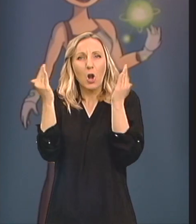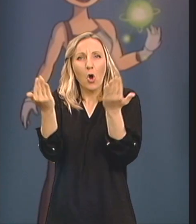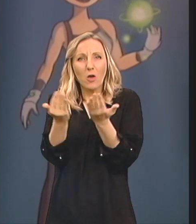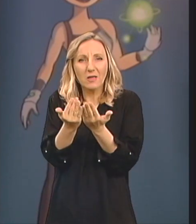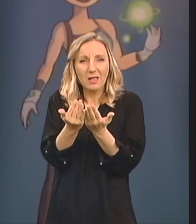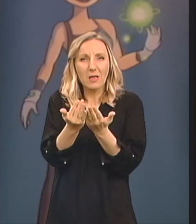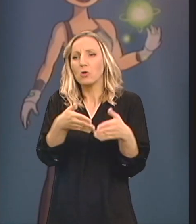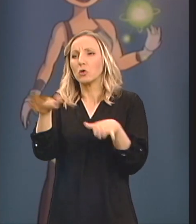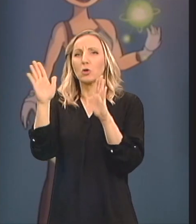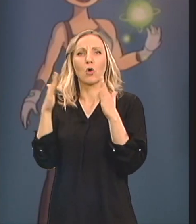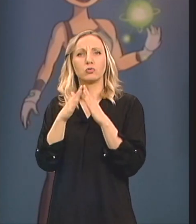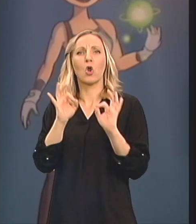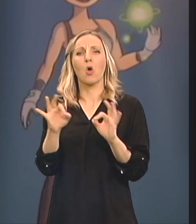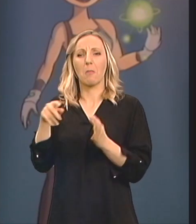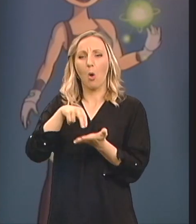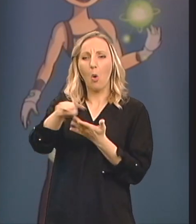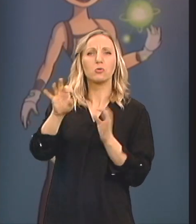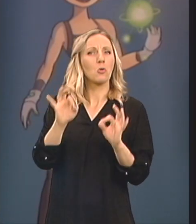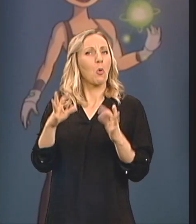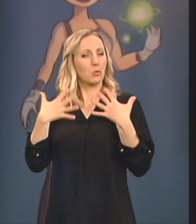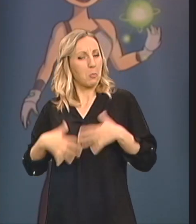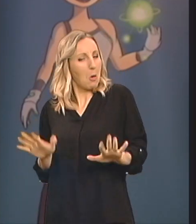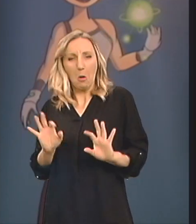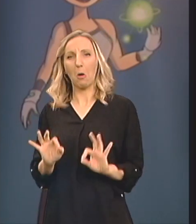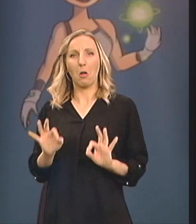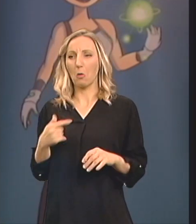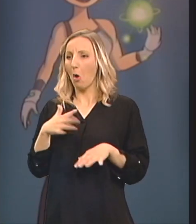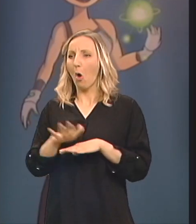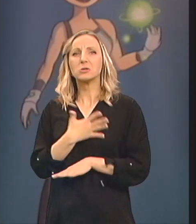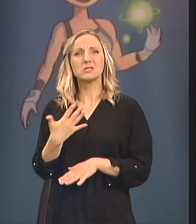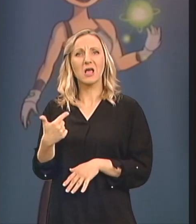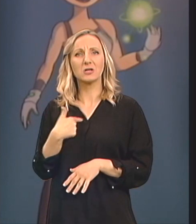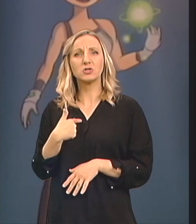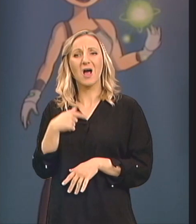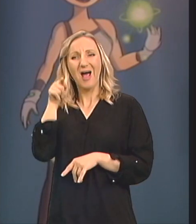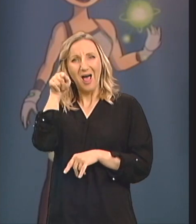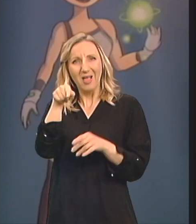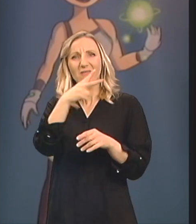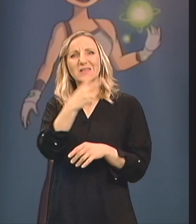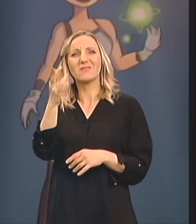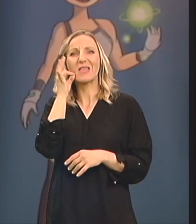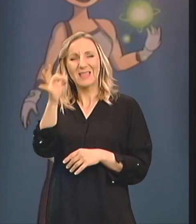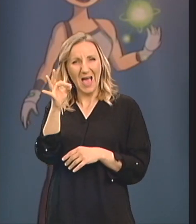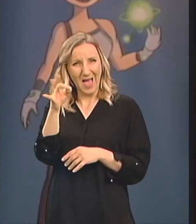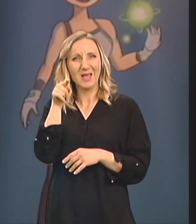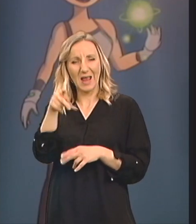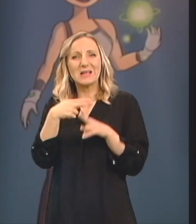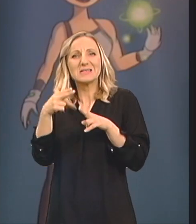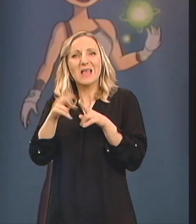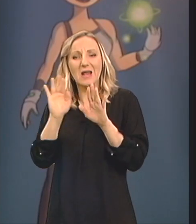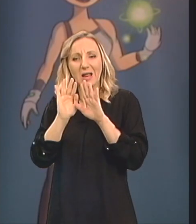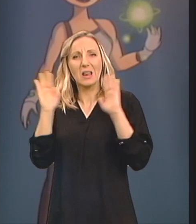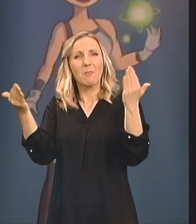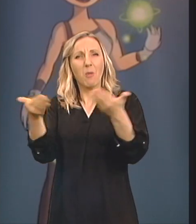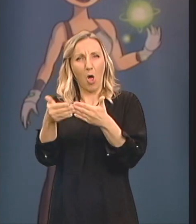normalno hoda Da normalno funkcioniša Ja sam se osjećala Otprilike Kao da me neko tukao 22 dana Koliko sam bila U sterilnom